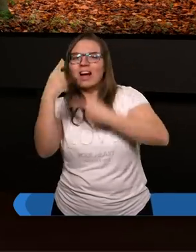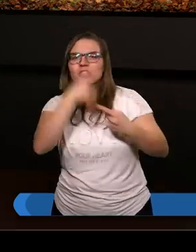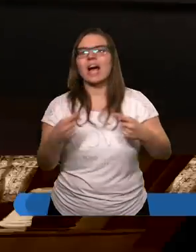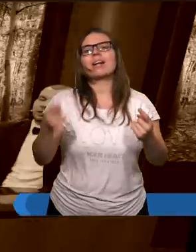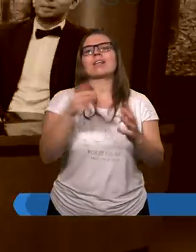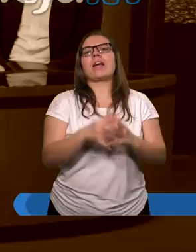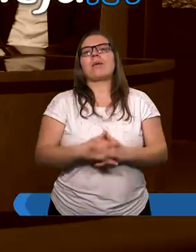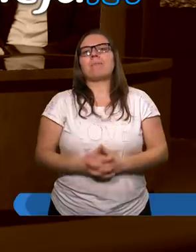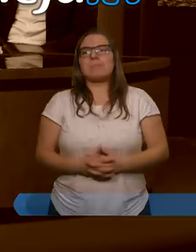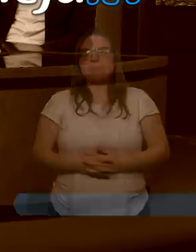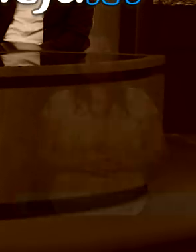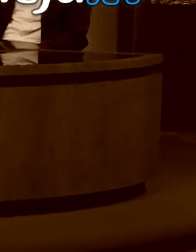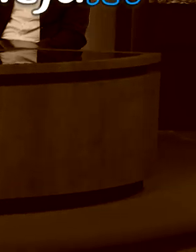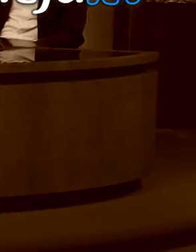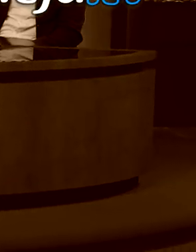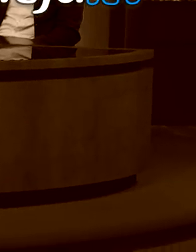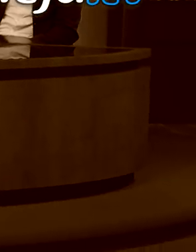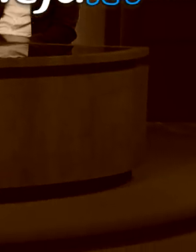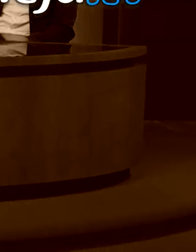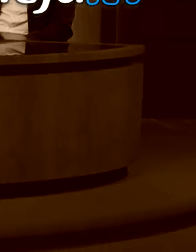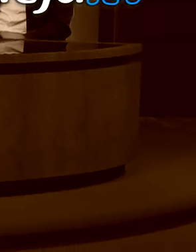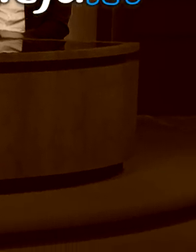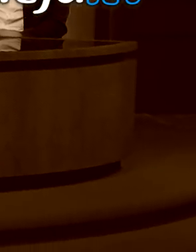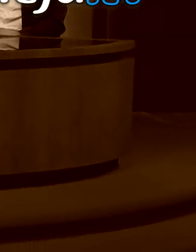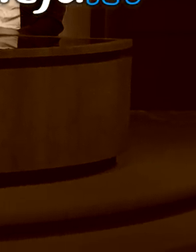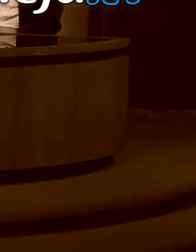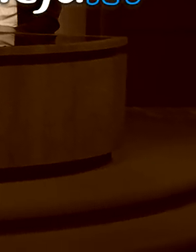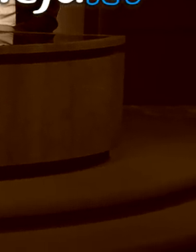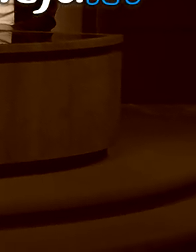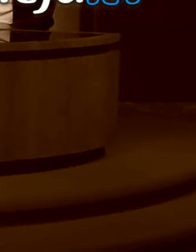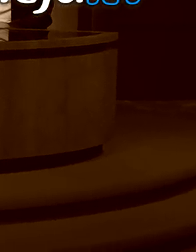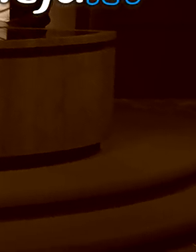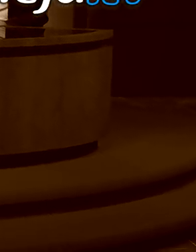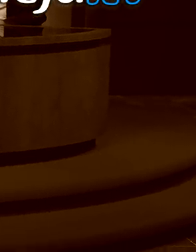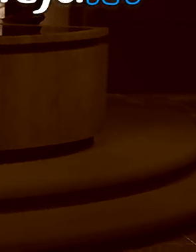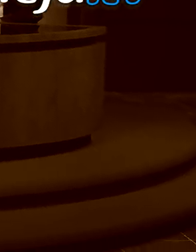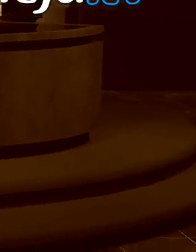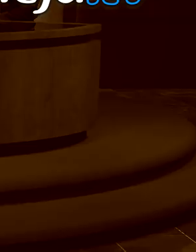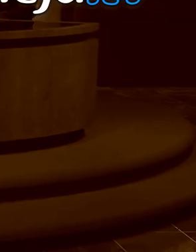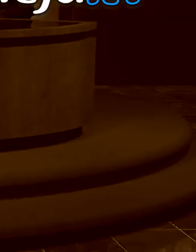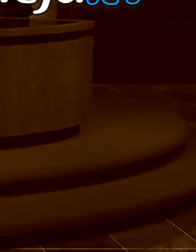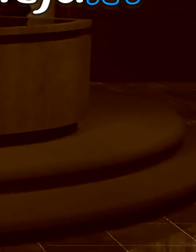muzyka muzyka muzyka